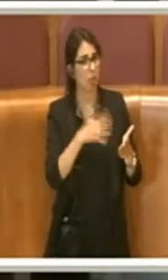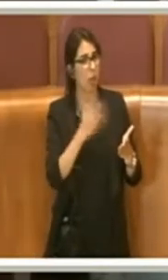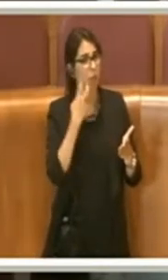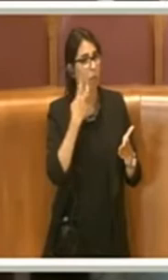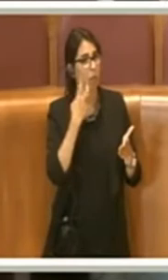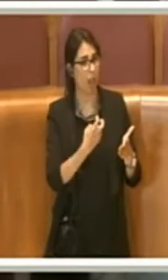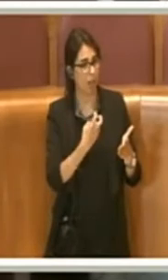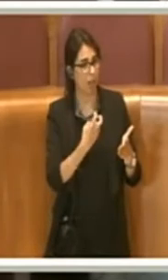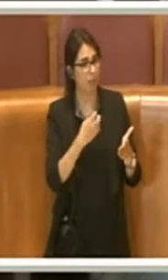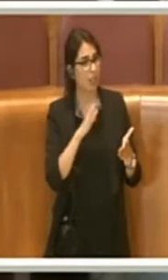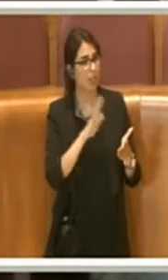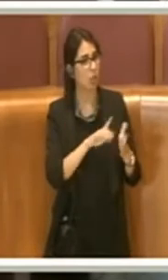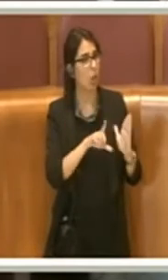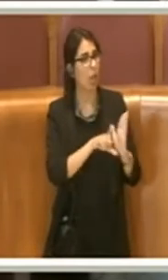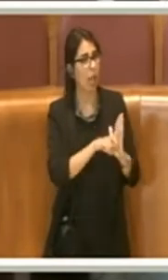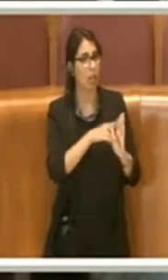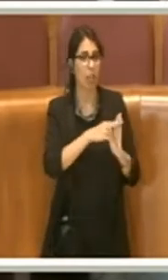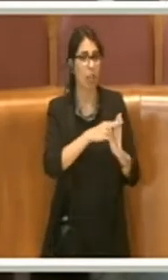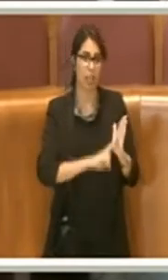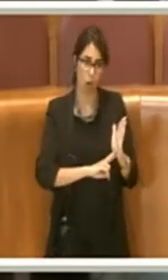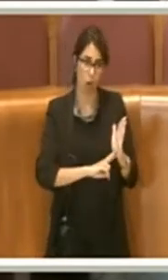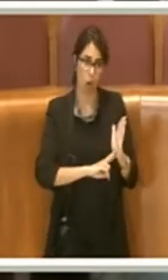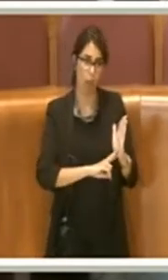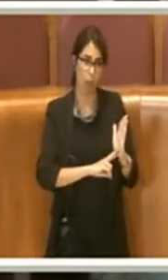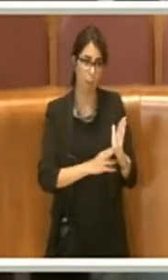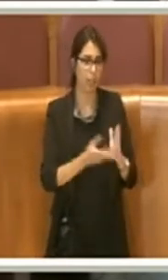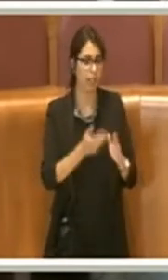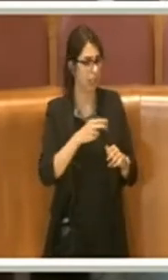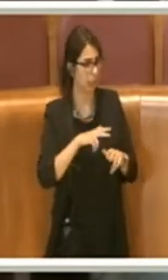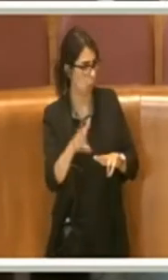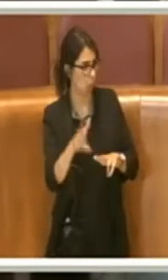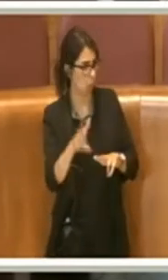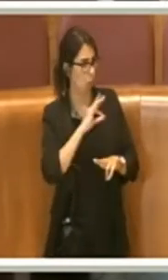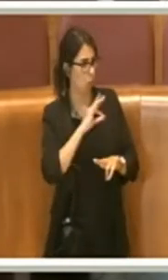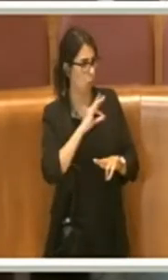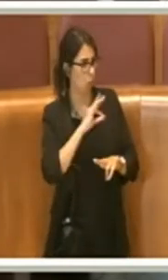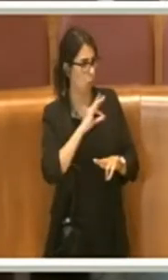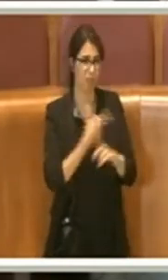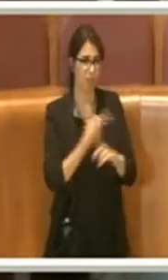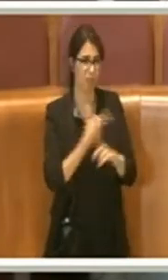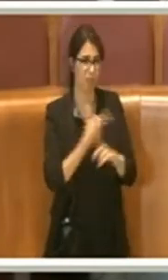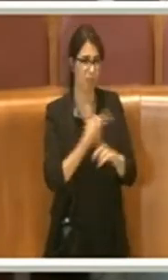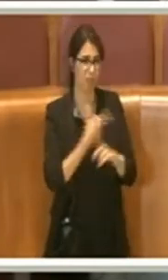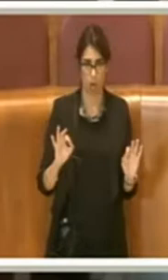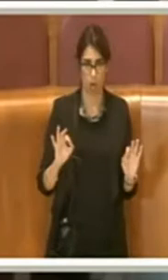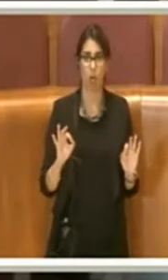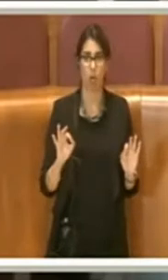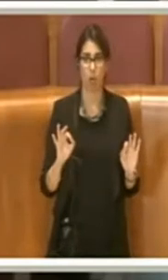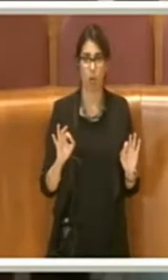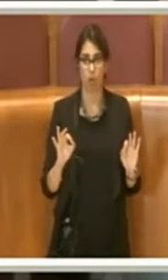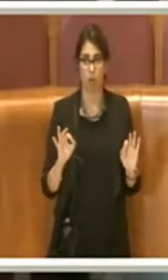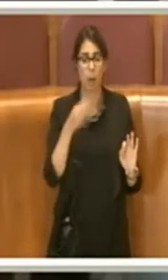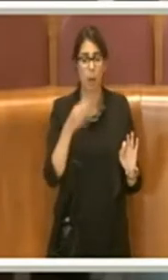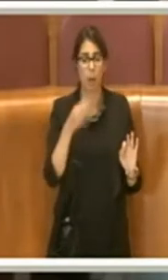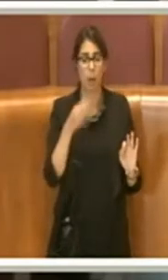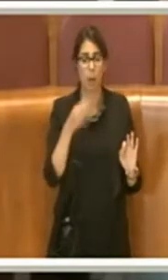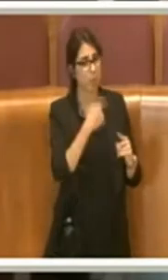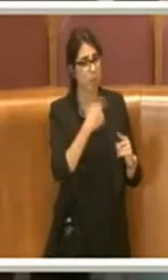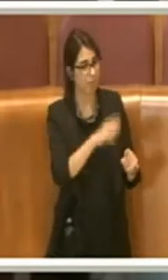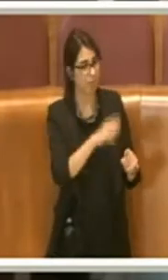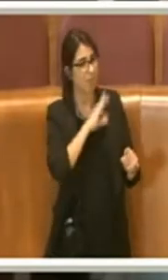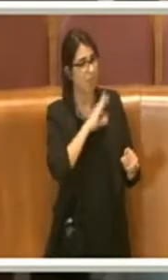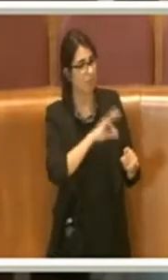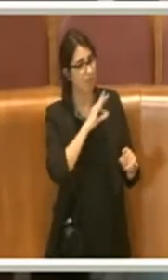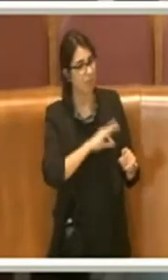leggi e regolamenti che vanno ad alimentare quanto l'amministrazione capitolina ha a disposizione proprio per